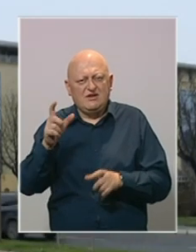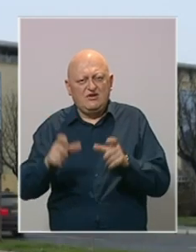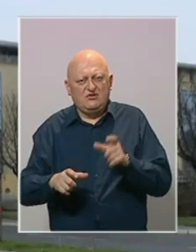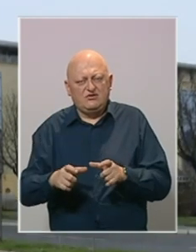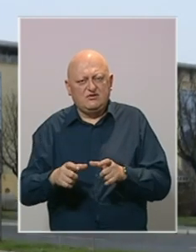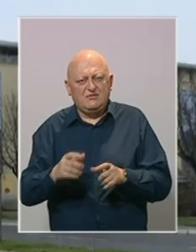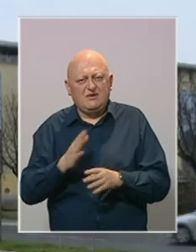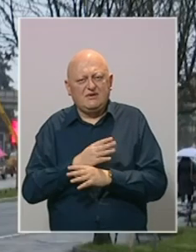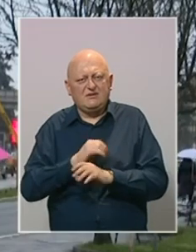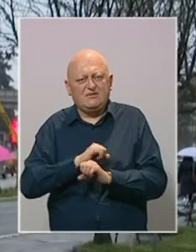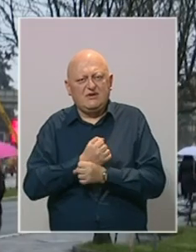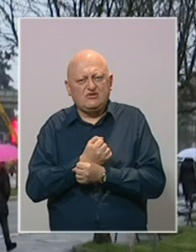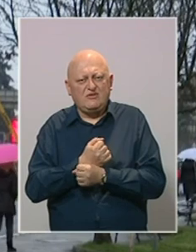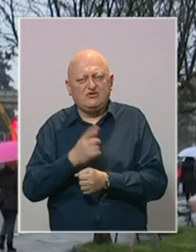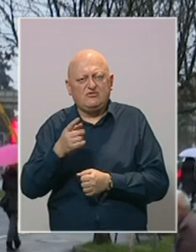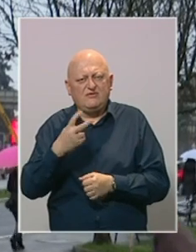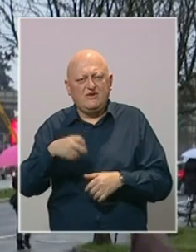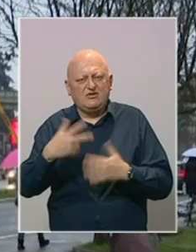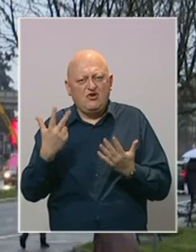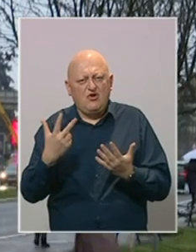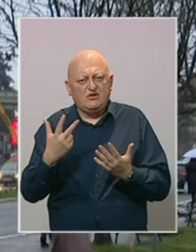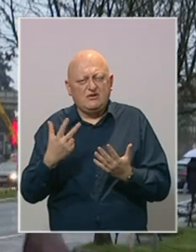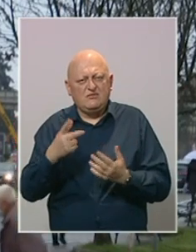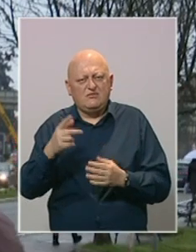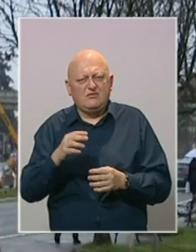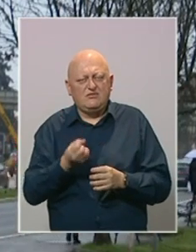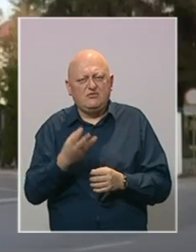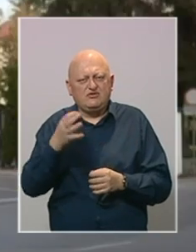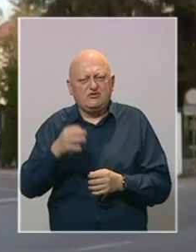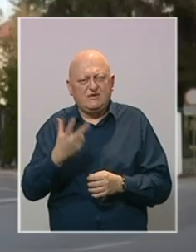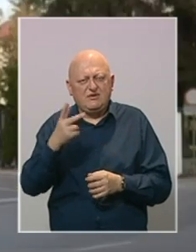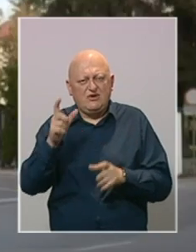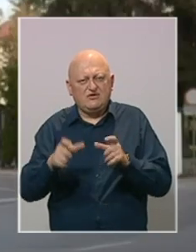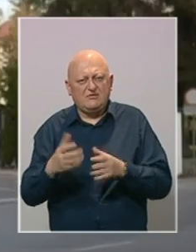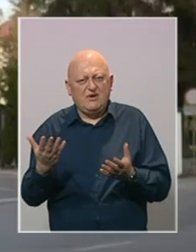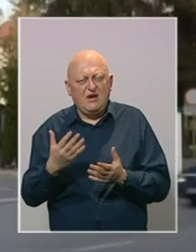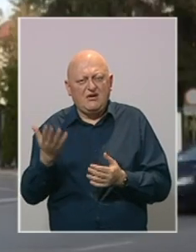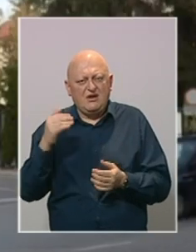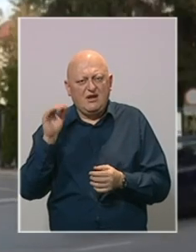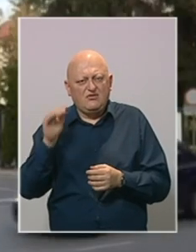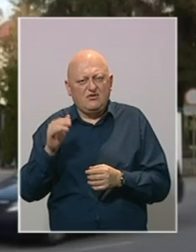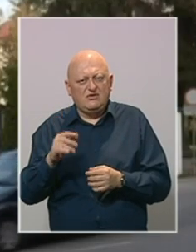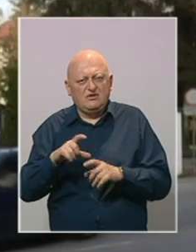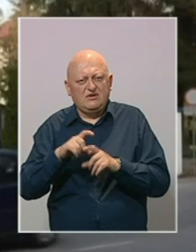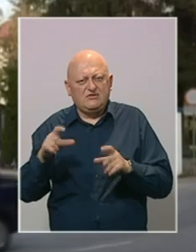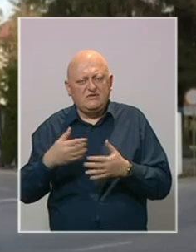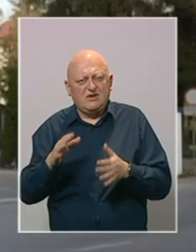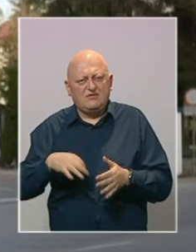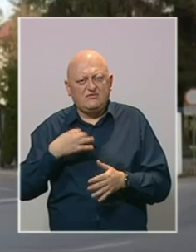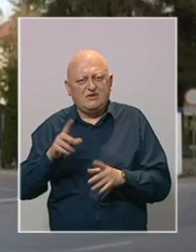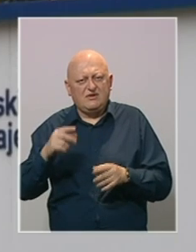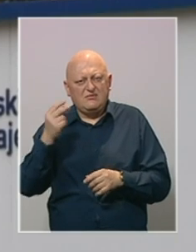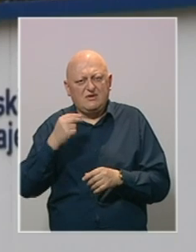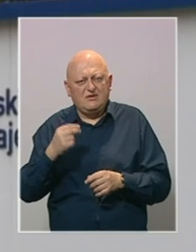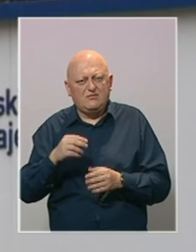osobe u zapadno-hercegovačkom 208, a u Brčko distriptu 3 osobe. Kako je ranije najavljeno, Institut za javno zdravstvo